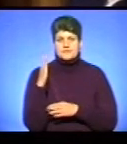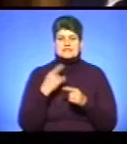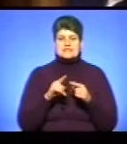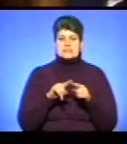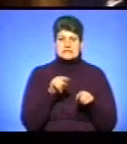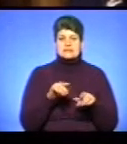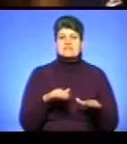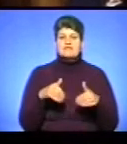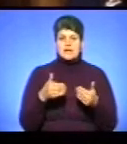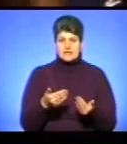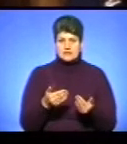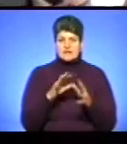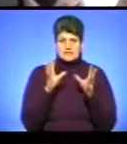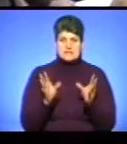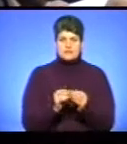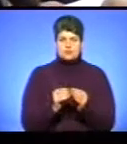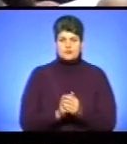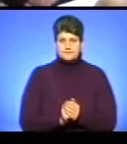звернення в цілому.